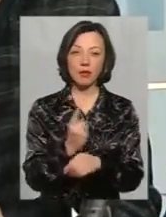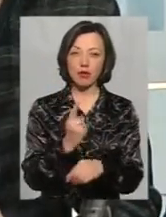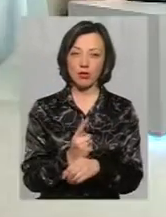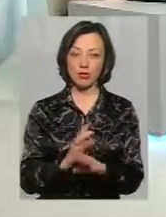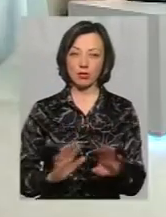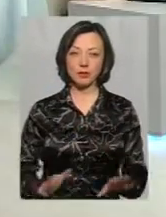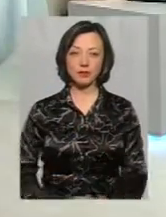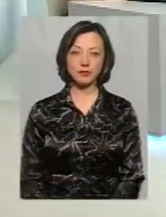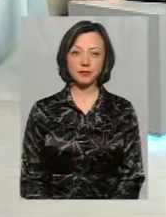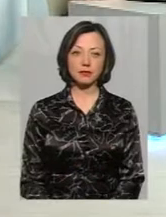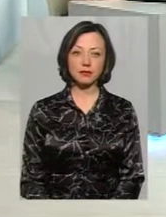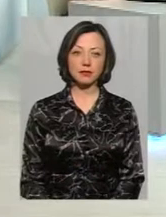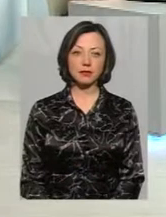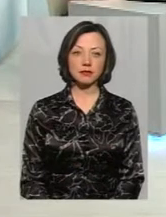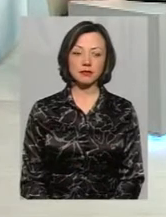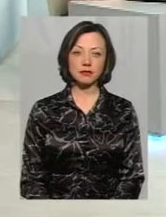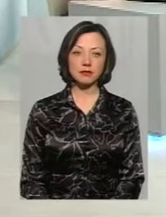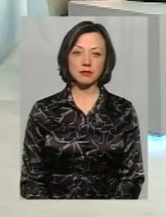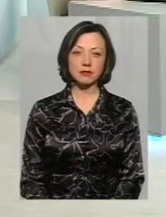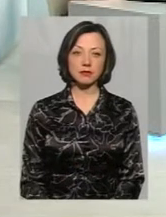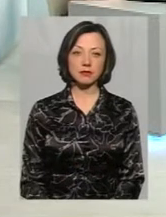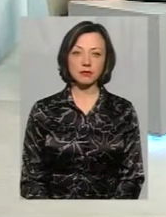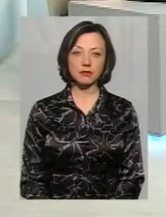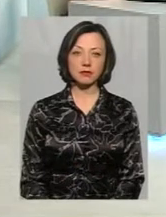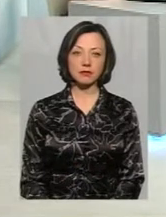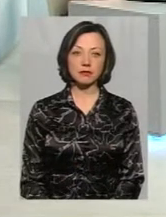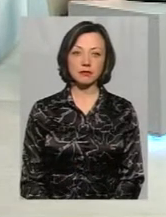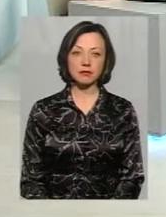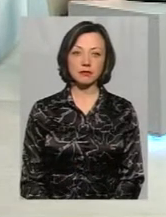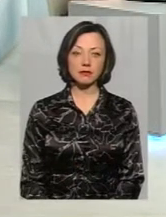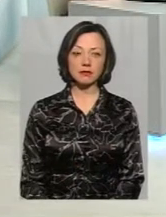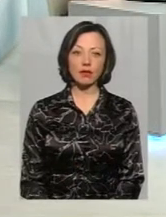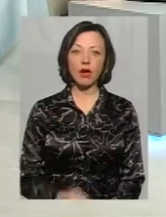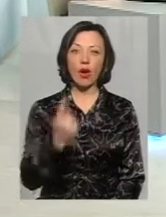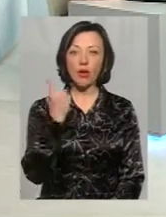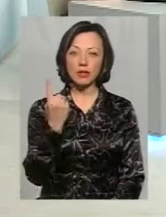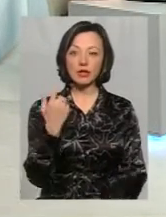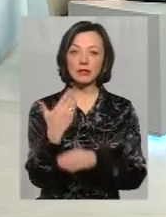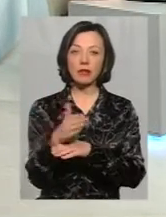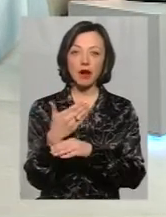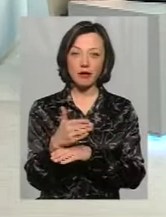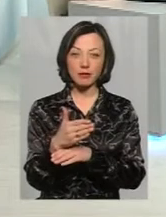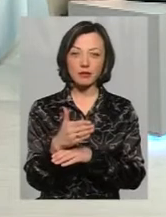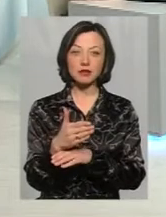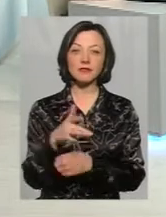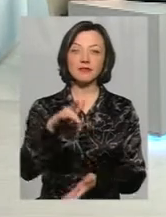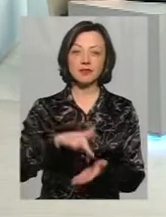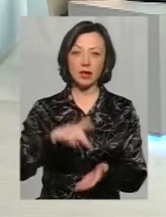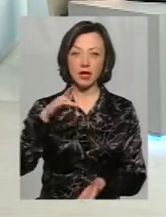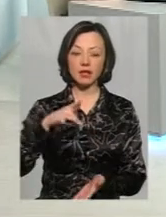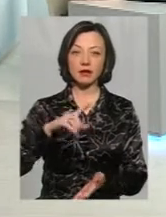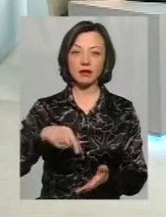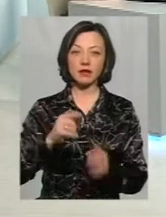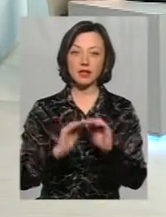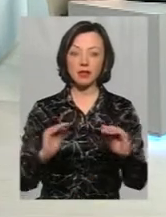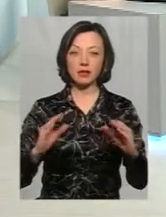прапори були зняті? Ну, центральні... Жовто-блакитні, я прапор. Один прапор. Правильно? Той, що на флагштоці, центрі, там, біля